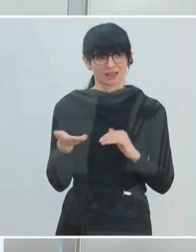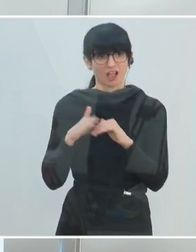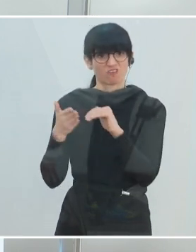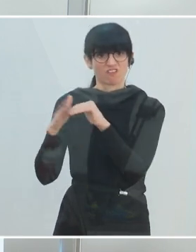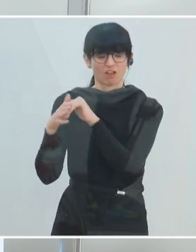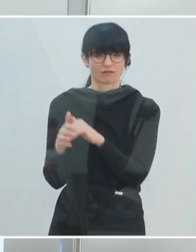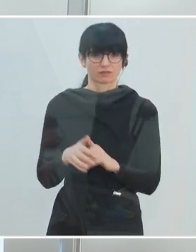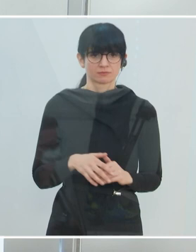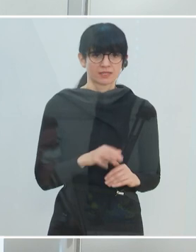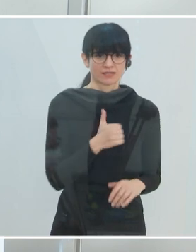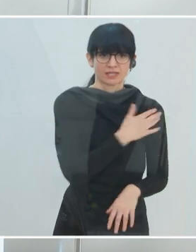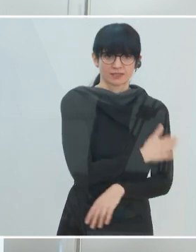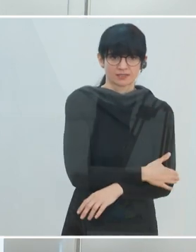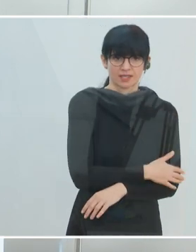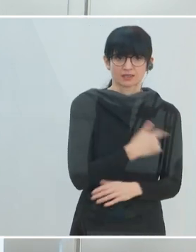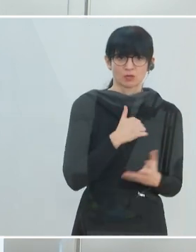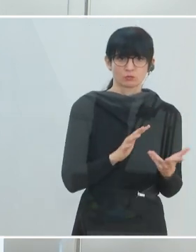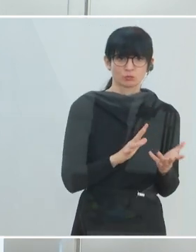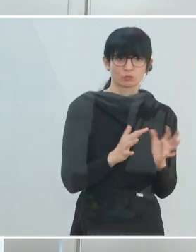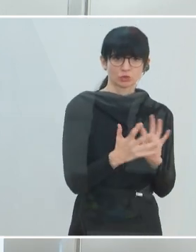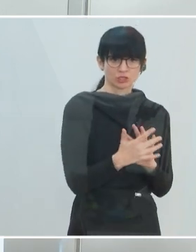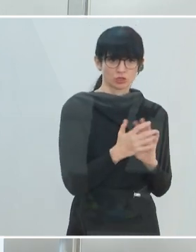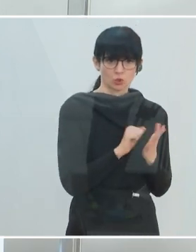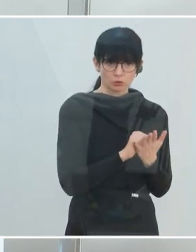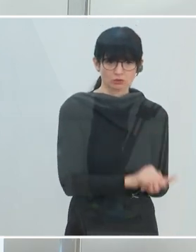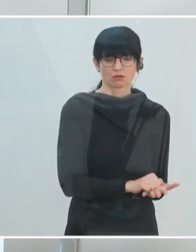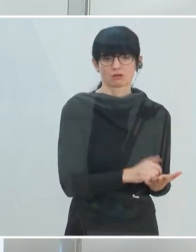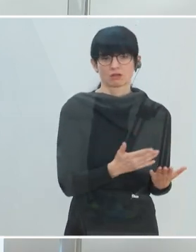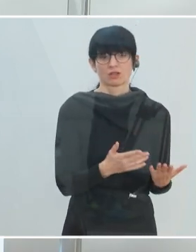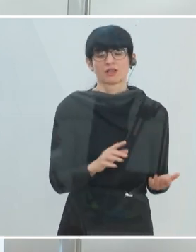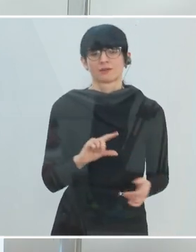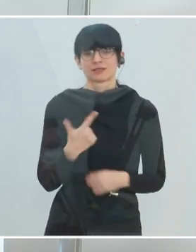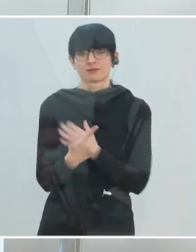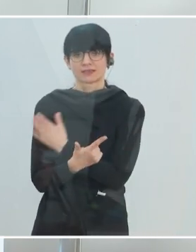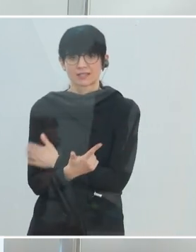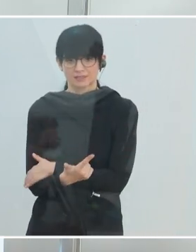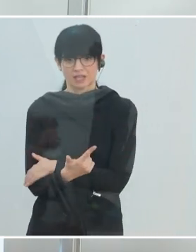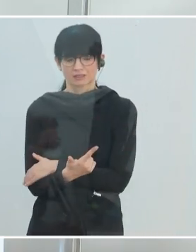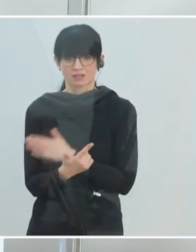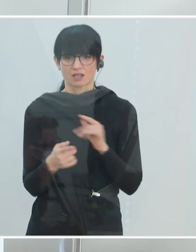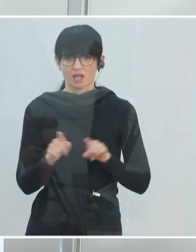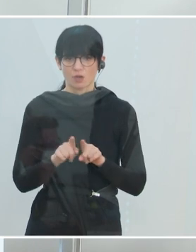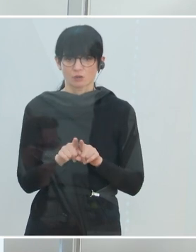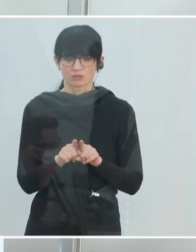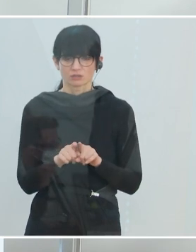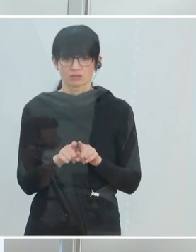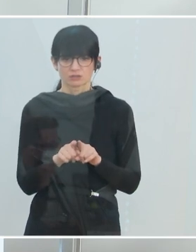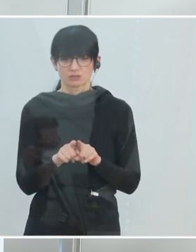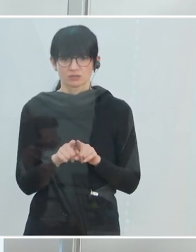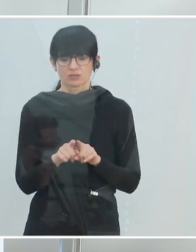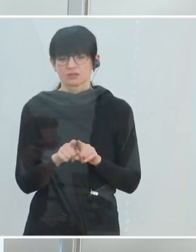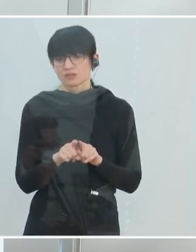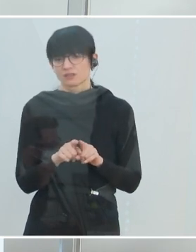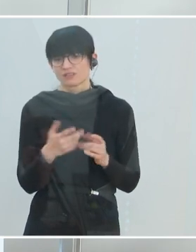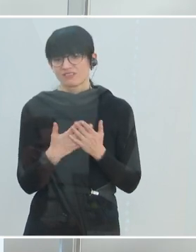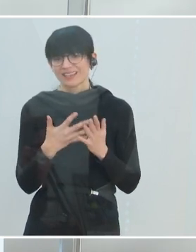mögliche Zugänge. Einerseits dieser Mutationsdruck, von dem ich gesprochen habe. Andererseits wird es bis zu einem gewissen Teil auch diese steigende